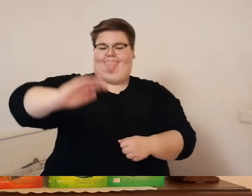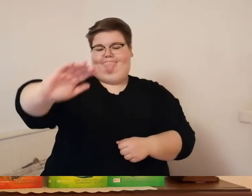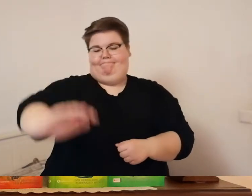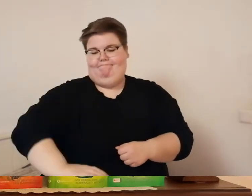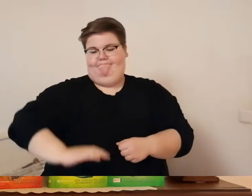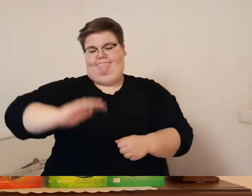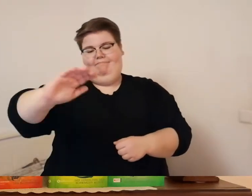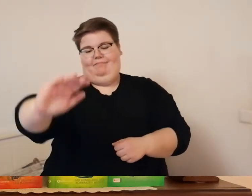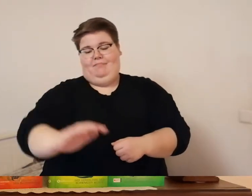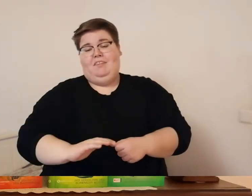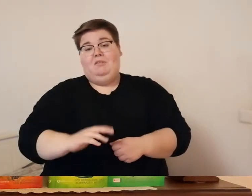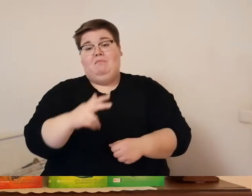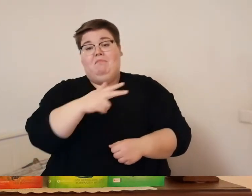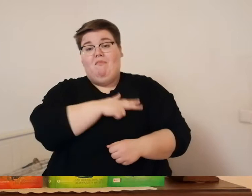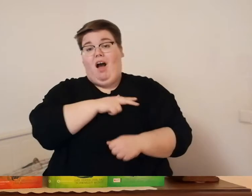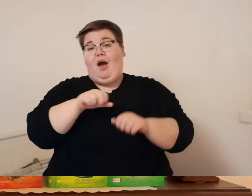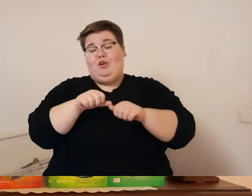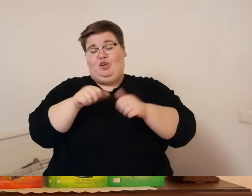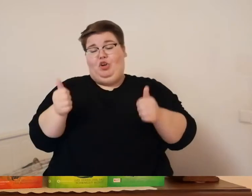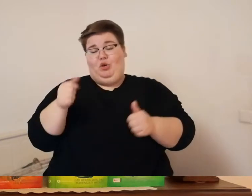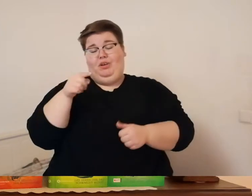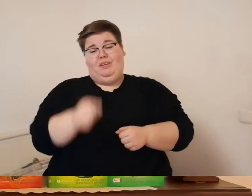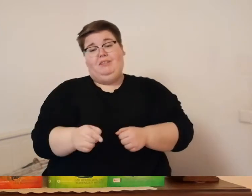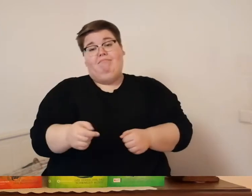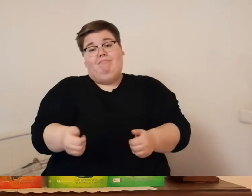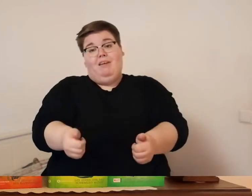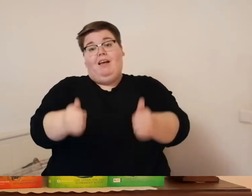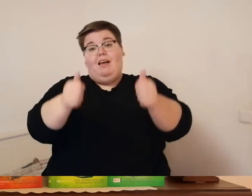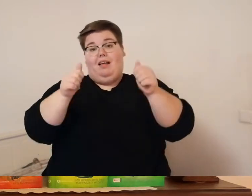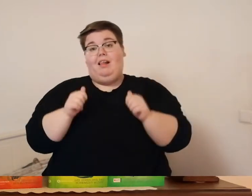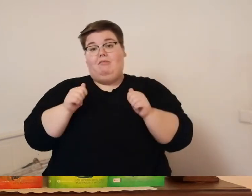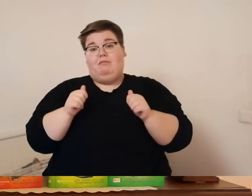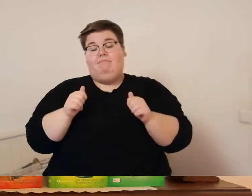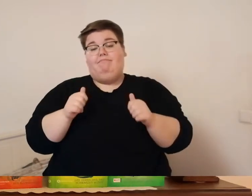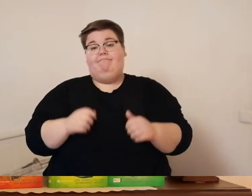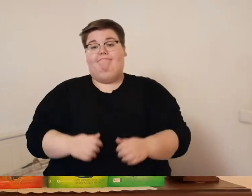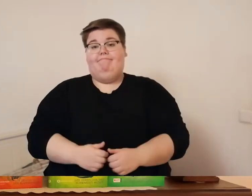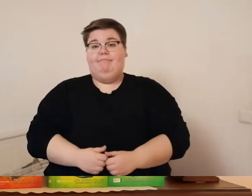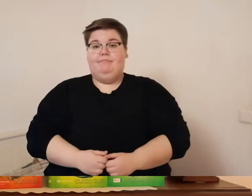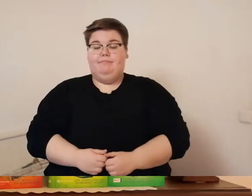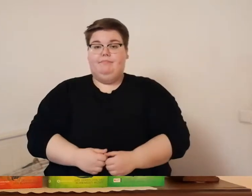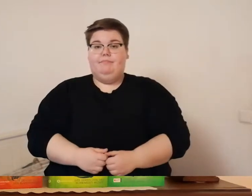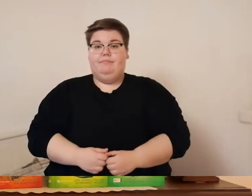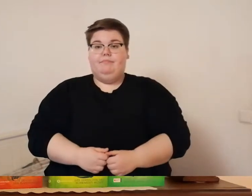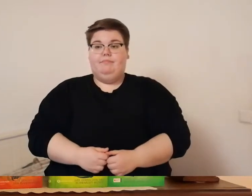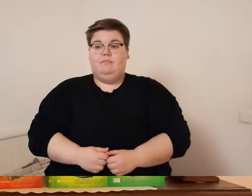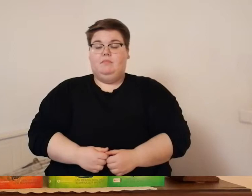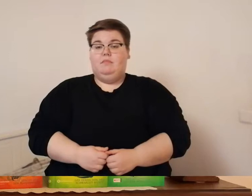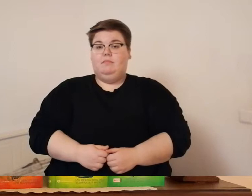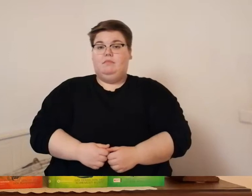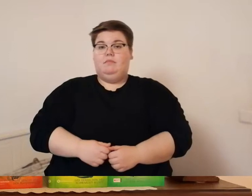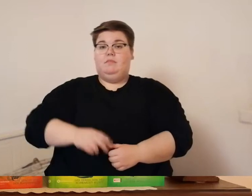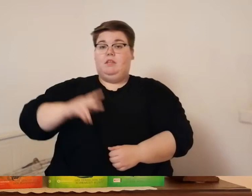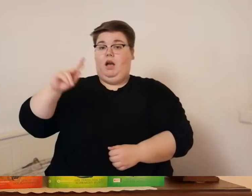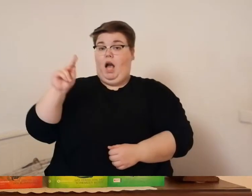wurde wie viel glück sie hatten dass der weiße drache ihnen bei diesem abenteuer zur seite stand und wie finden wir jetzt bengt